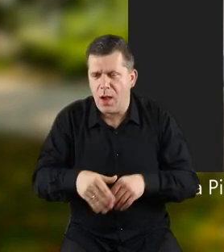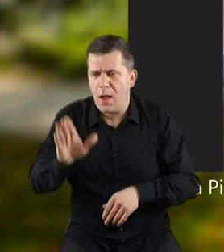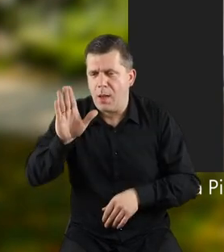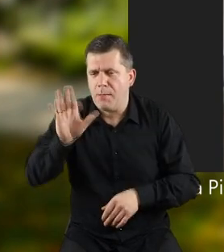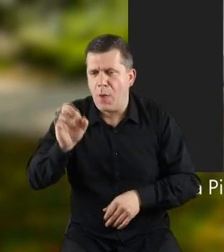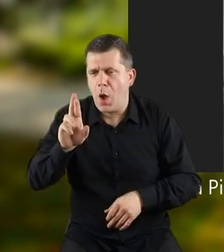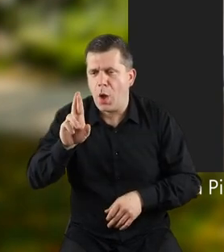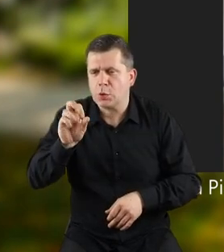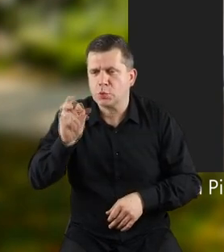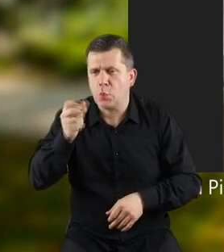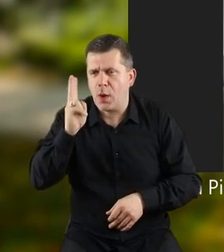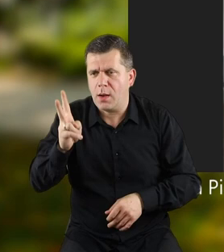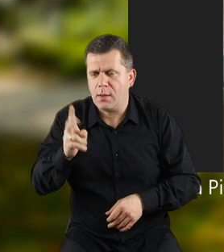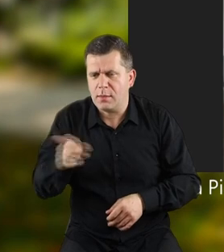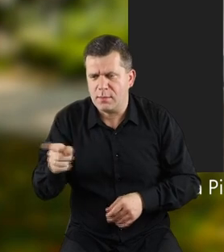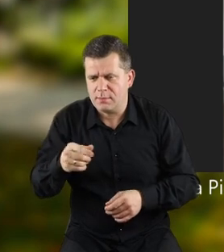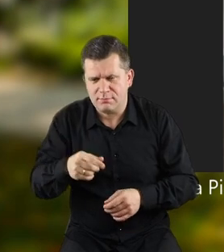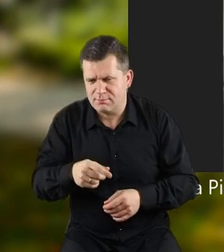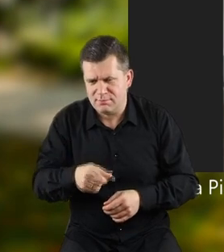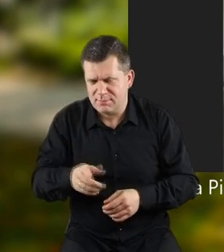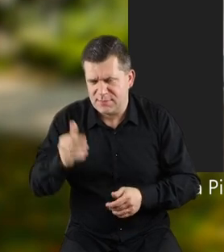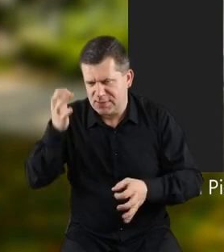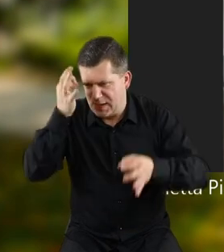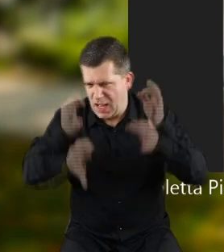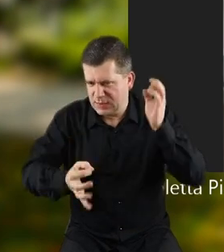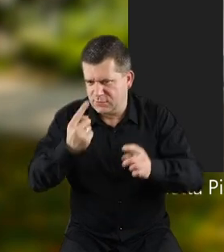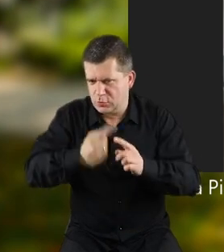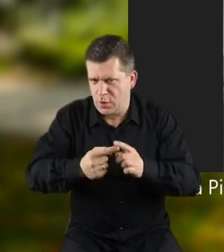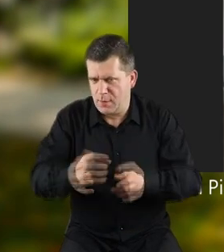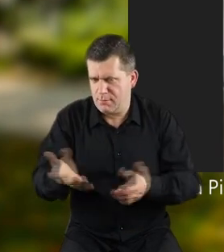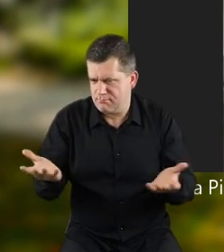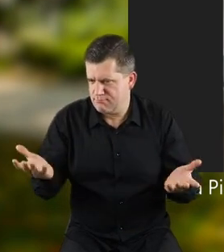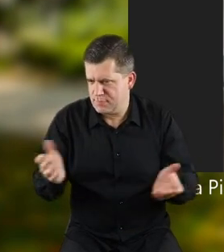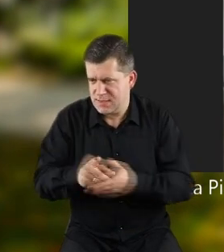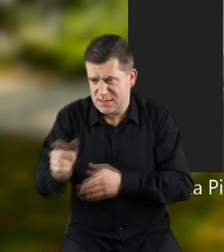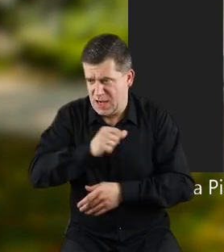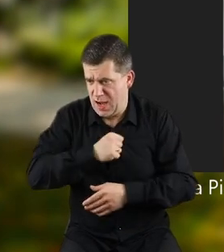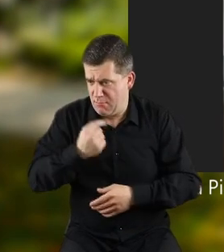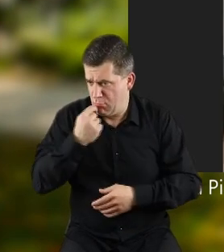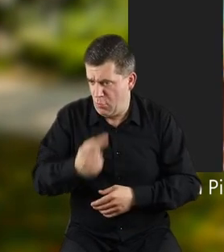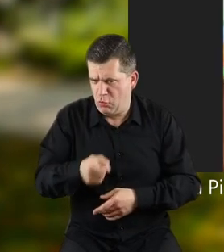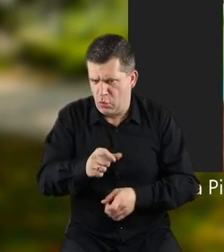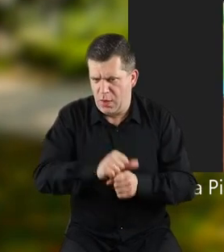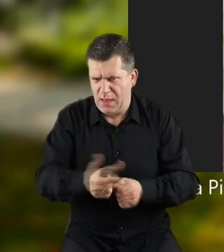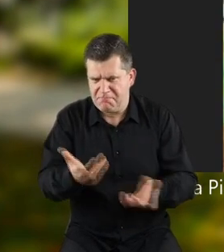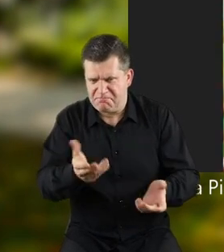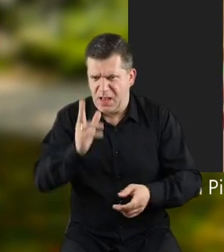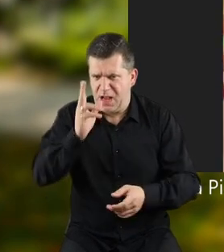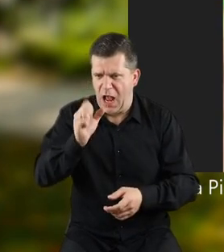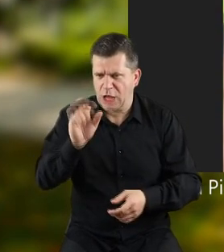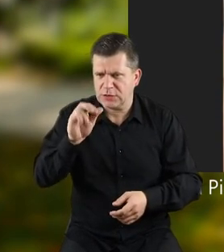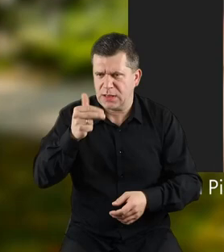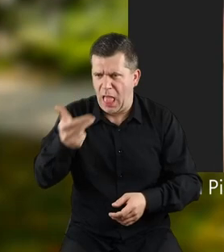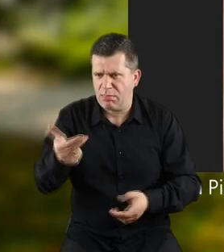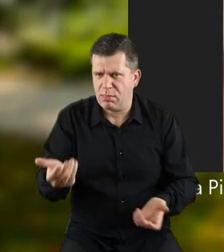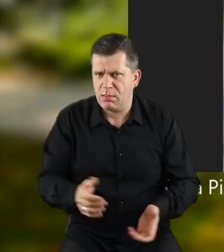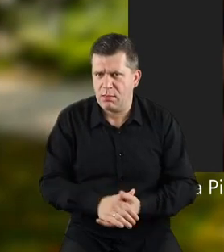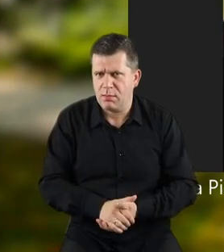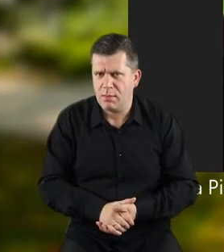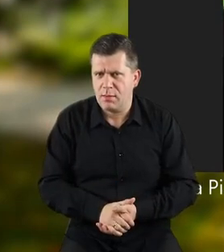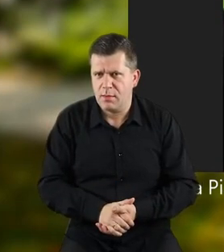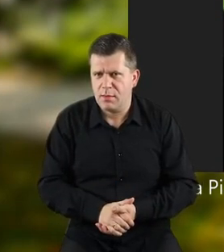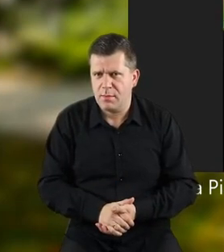Borsuk trącił w jej liureczkę. Zastanówmy się troszeczkę. Moja droga, sama powiedz, to jest jakiś kasztanowiec.